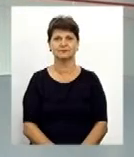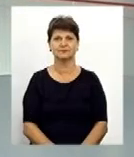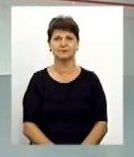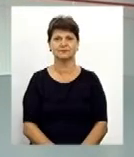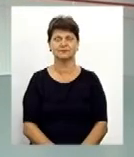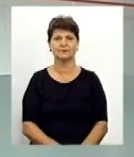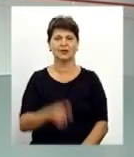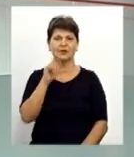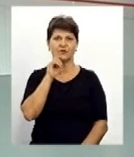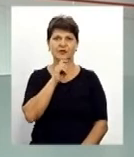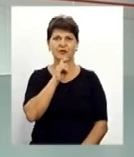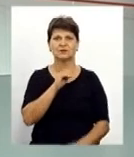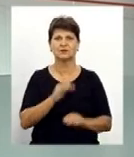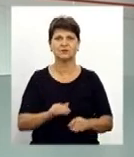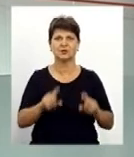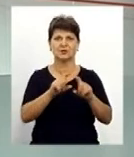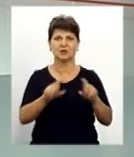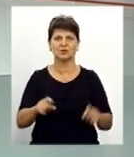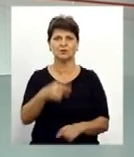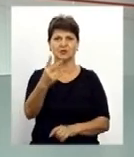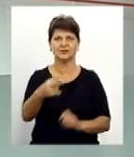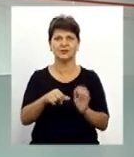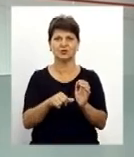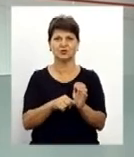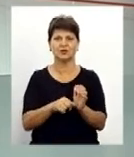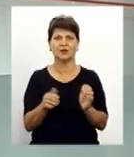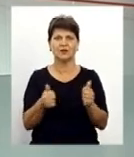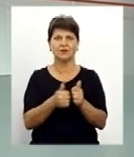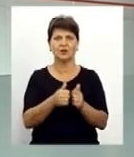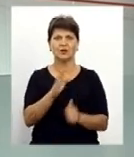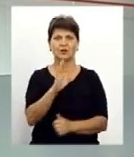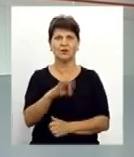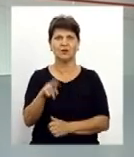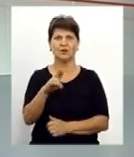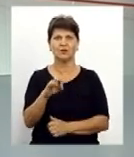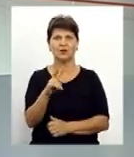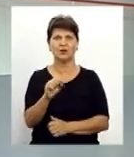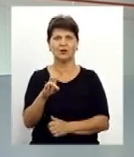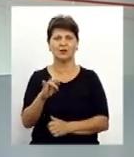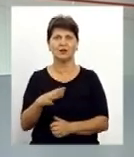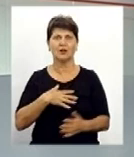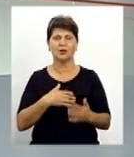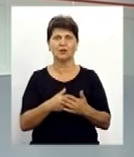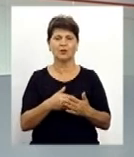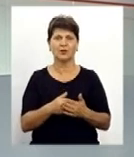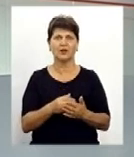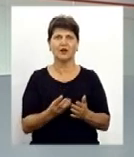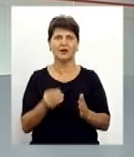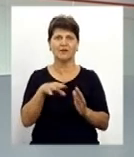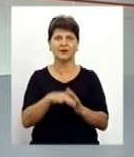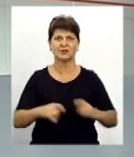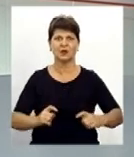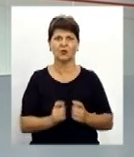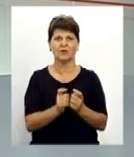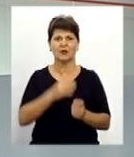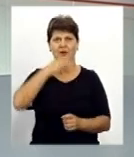У вінецькому садочку номер 26, що біля водоканалу, виник конфлікт через добровільні внески. Батьки надзадивають це не